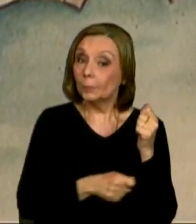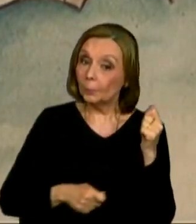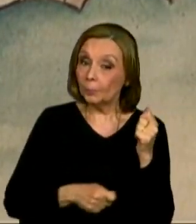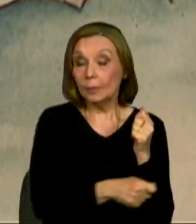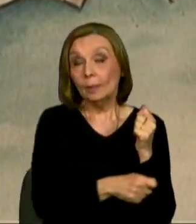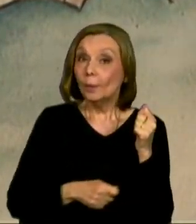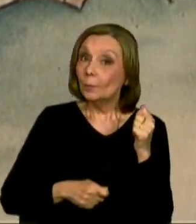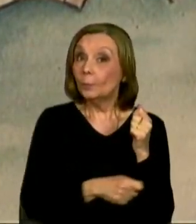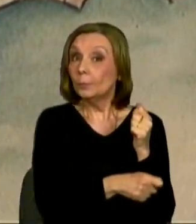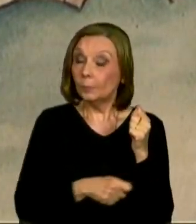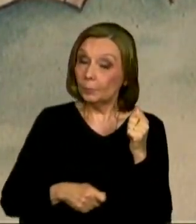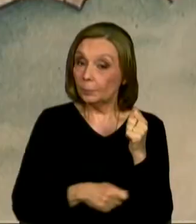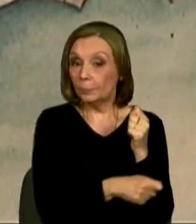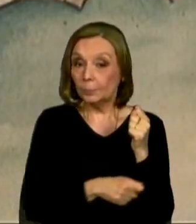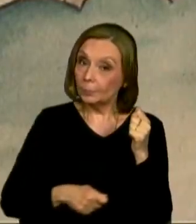중요te